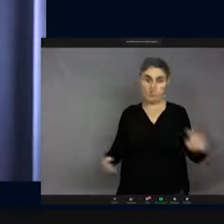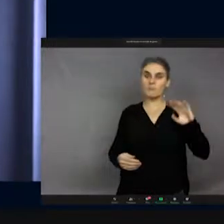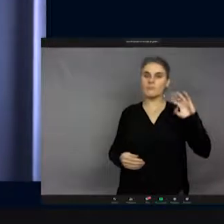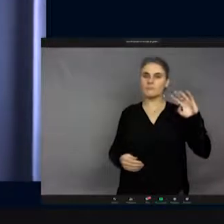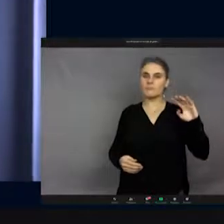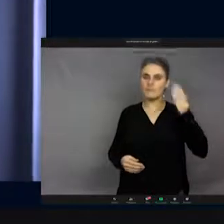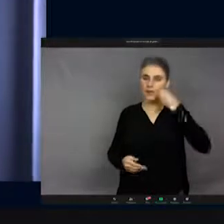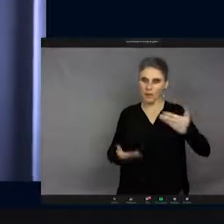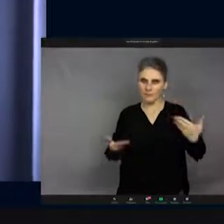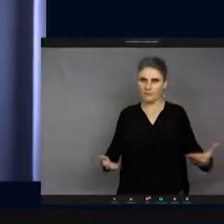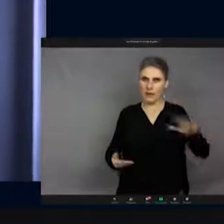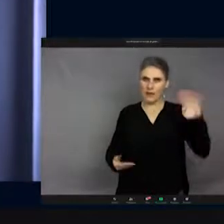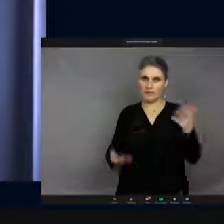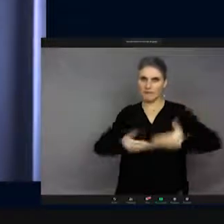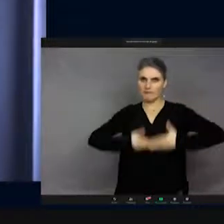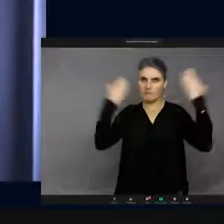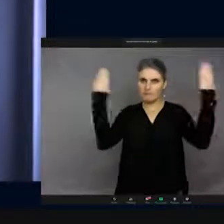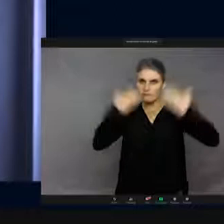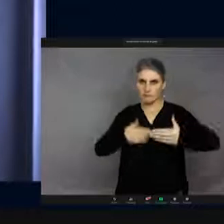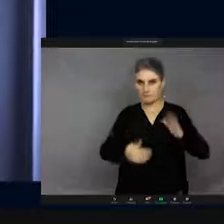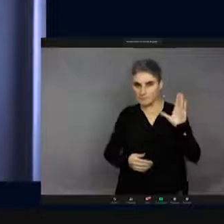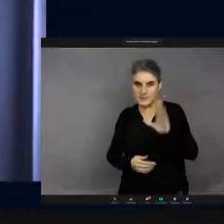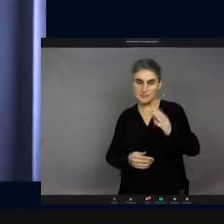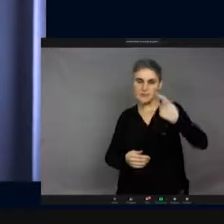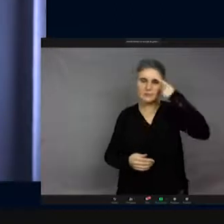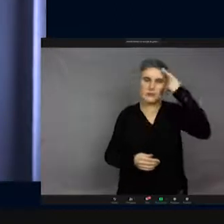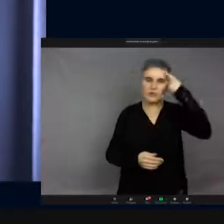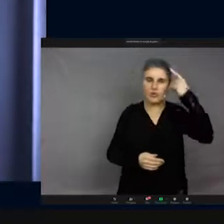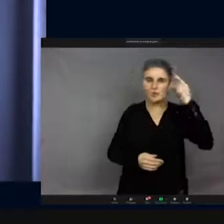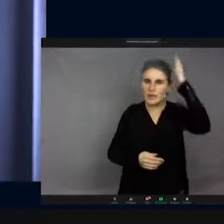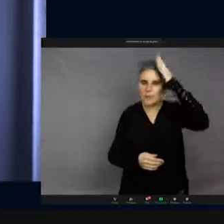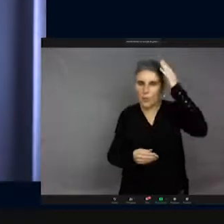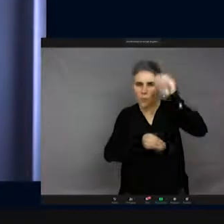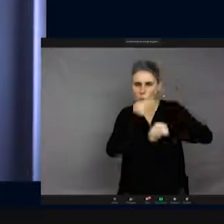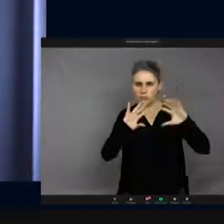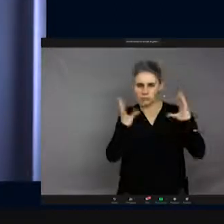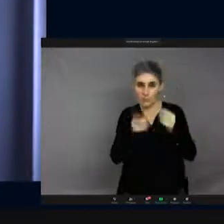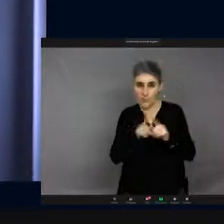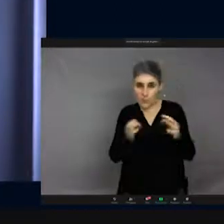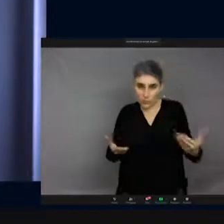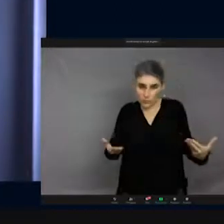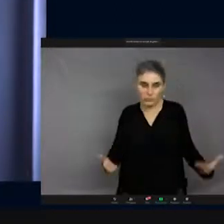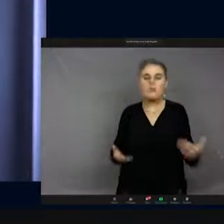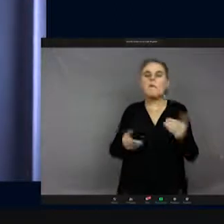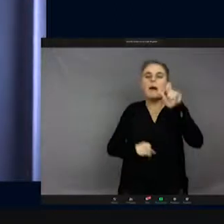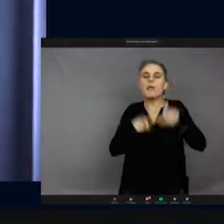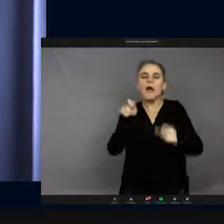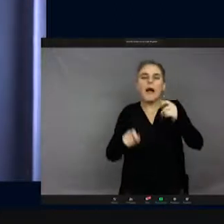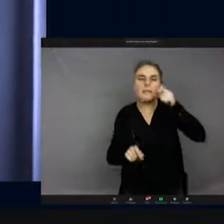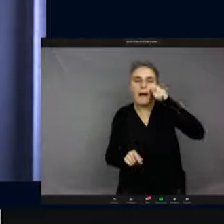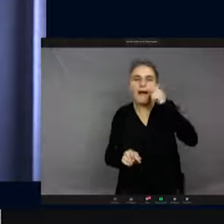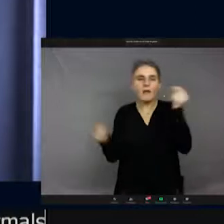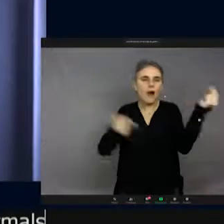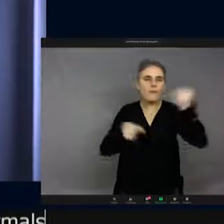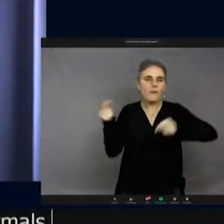intelligences animales, qui reçoit des spécialistes des animaux pour nous montrer leur talent, leur comportement et leur intelligence. Et nous